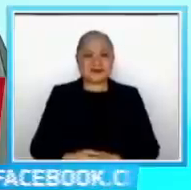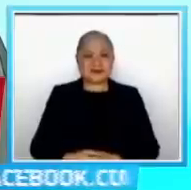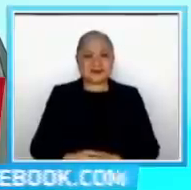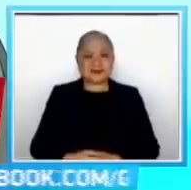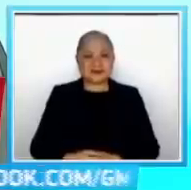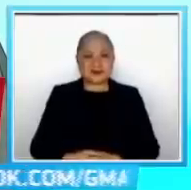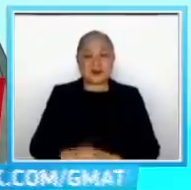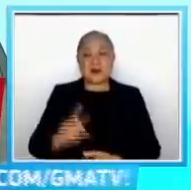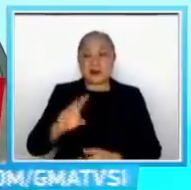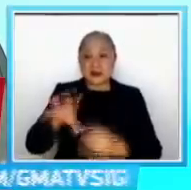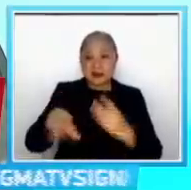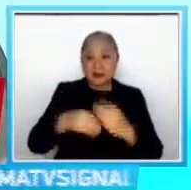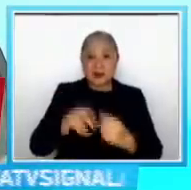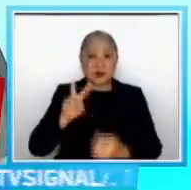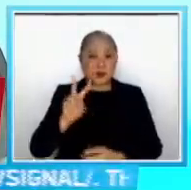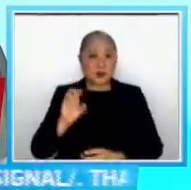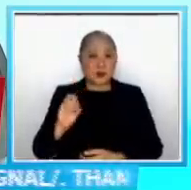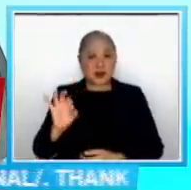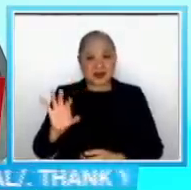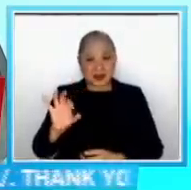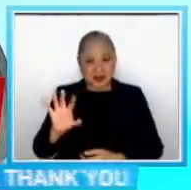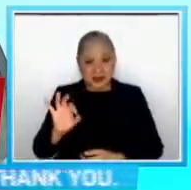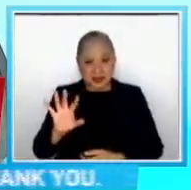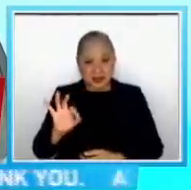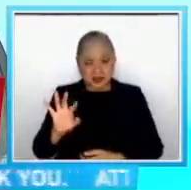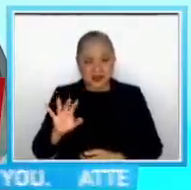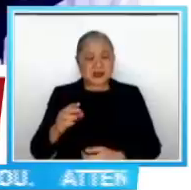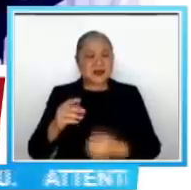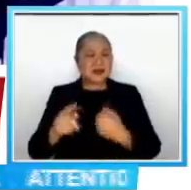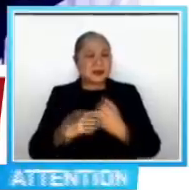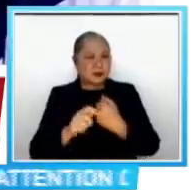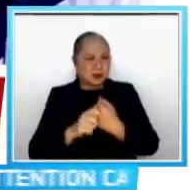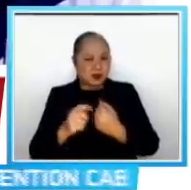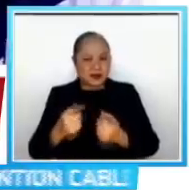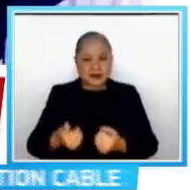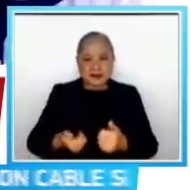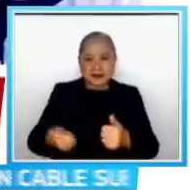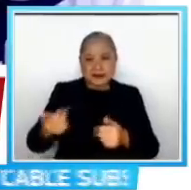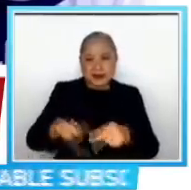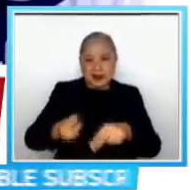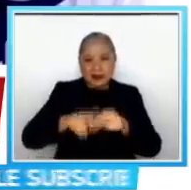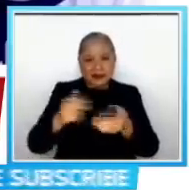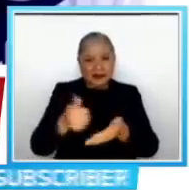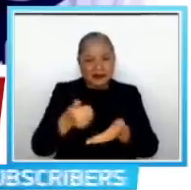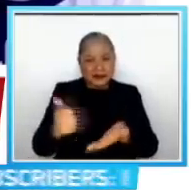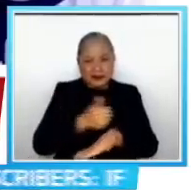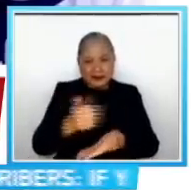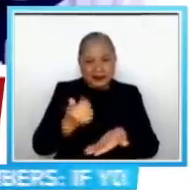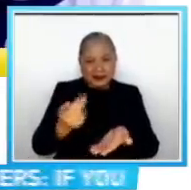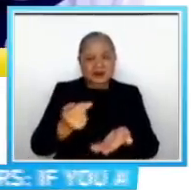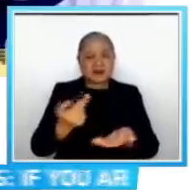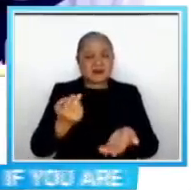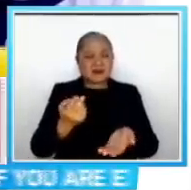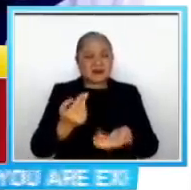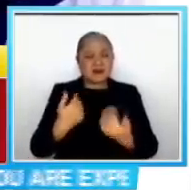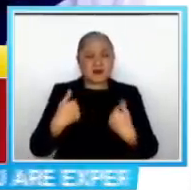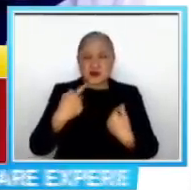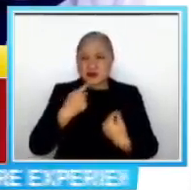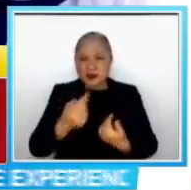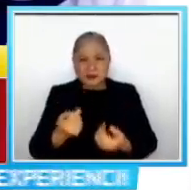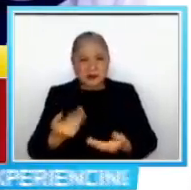2019 provisional fair hike increase po Na nandoon na at papatupad na lamang daw saan ayon sa FedJodac